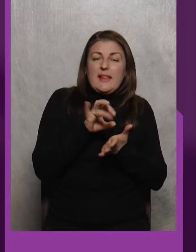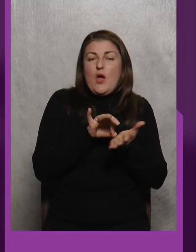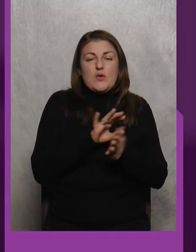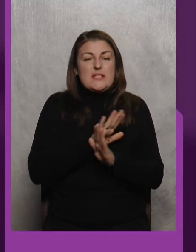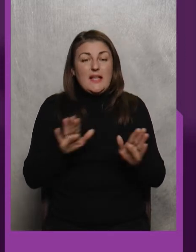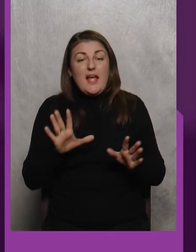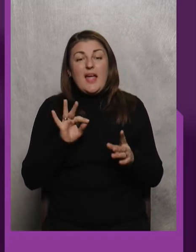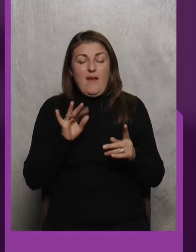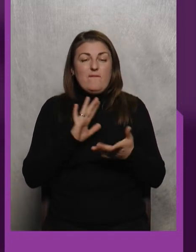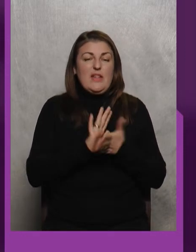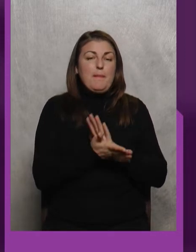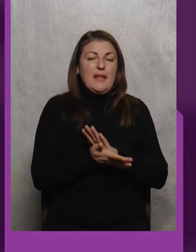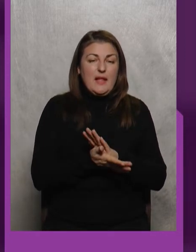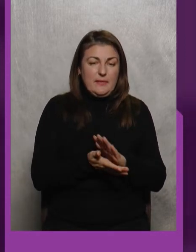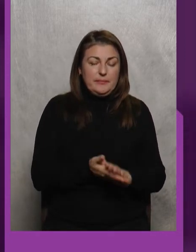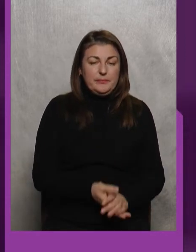відмінили його